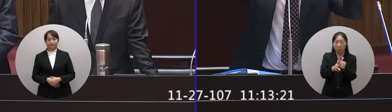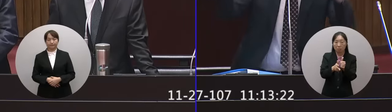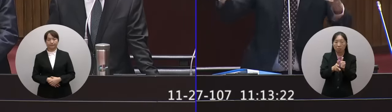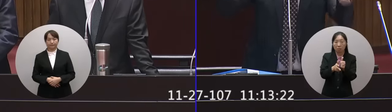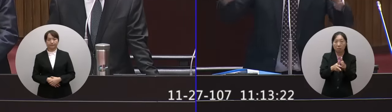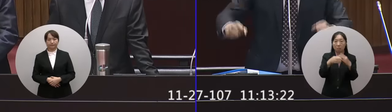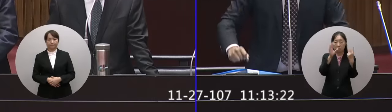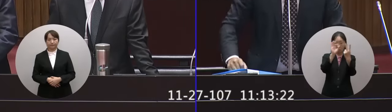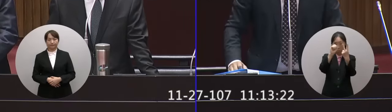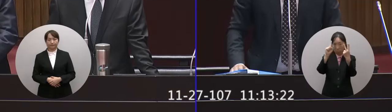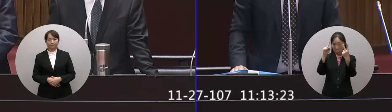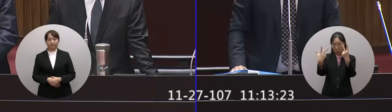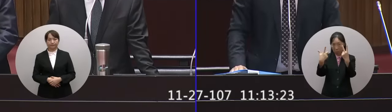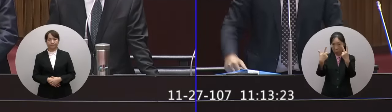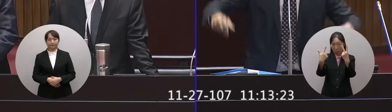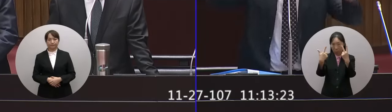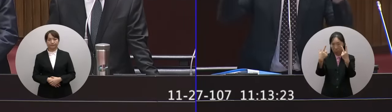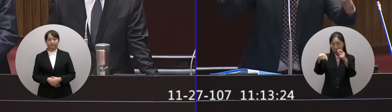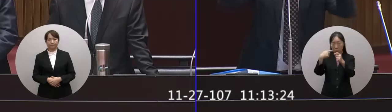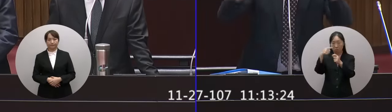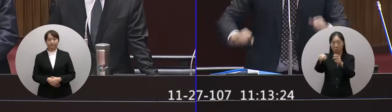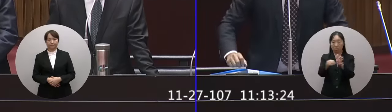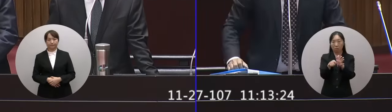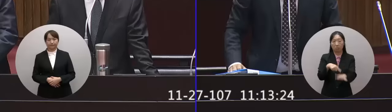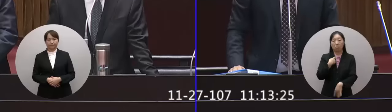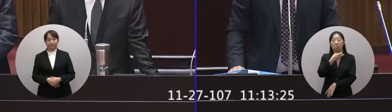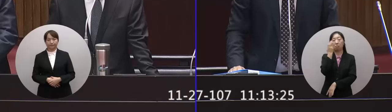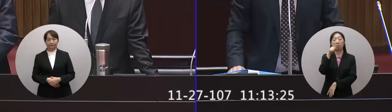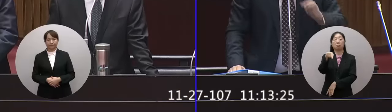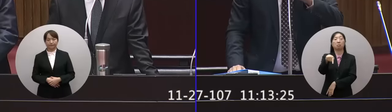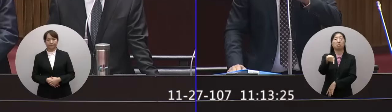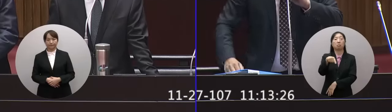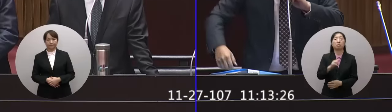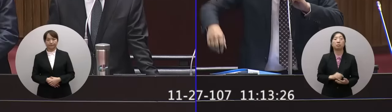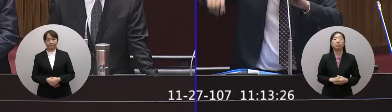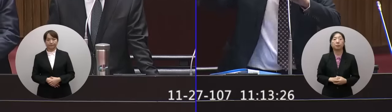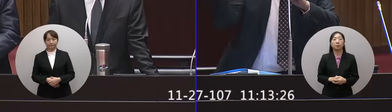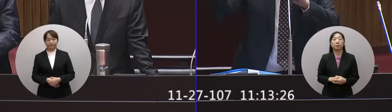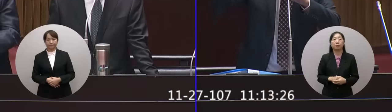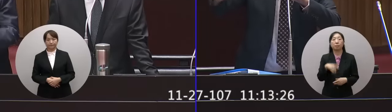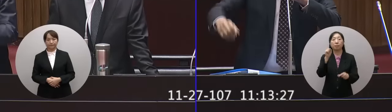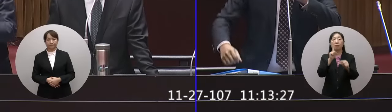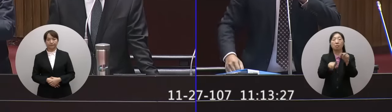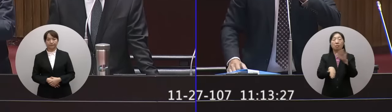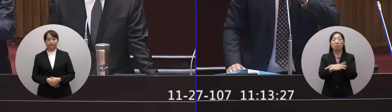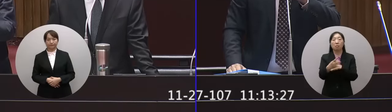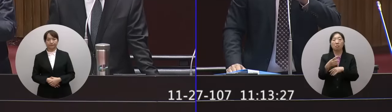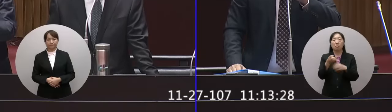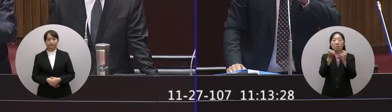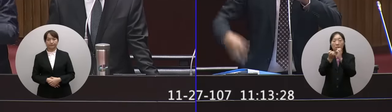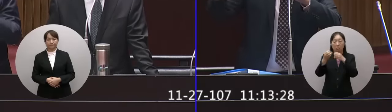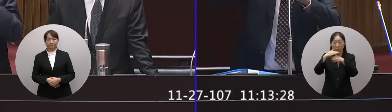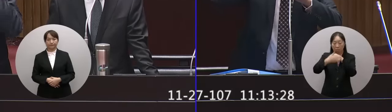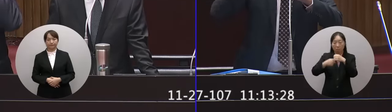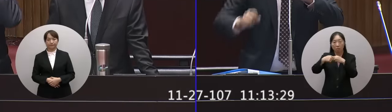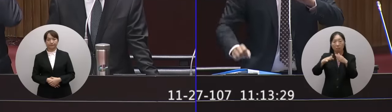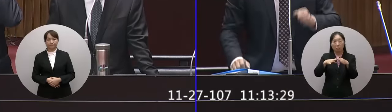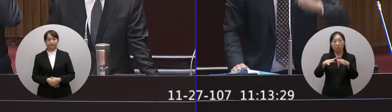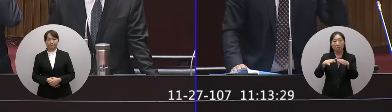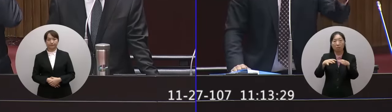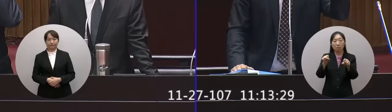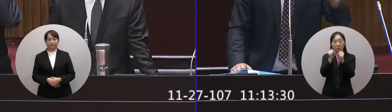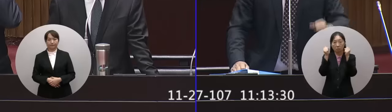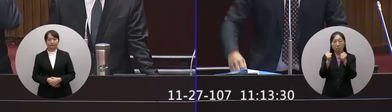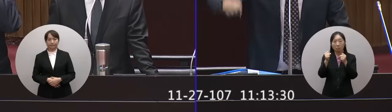在2016年的時候我們就已經發現它的中控失容有問題